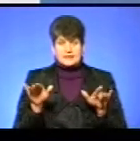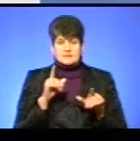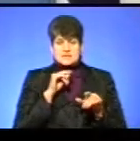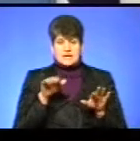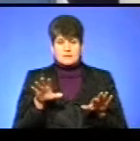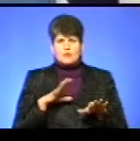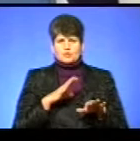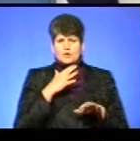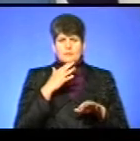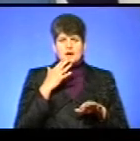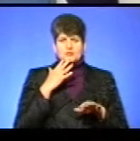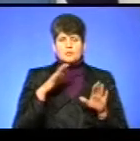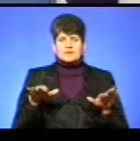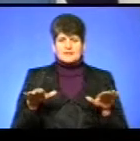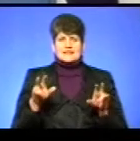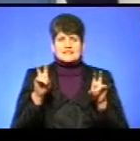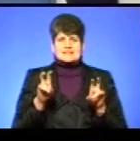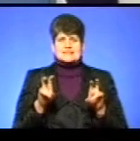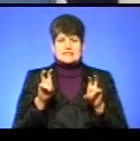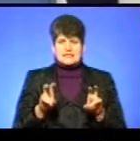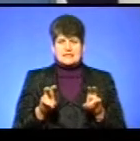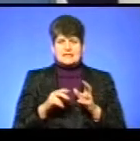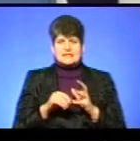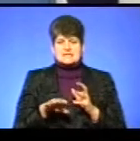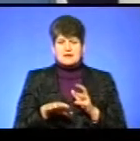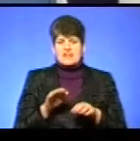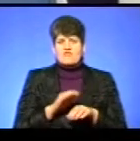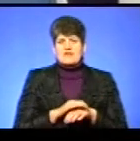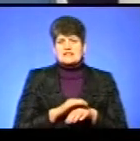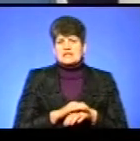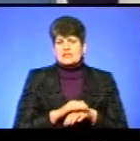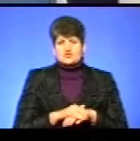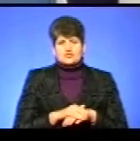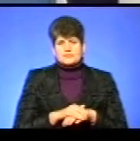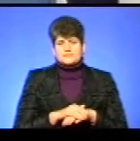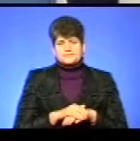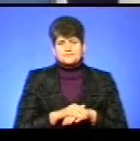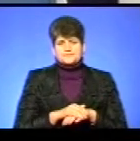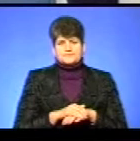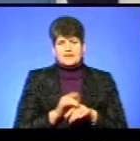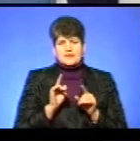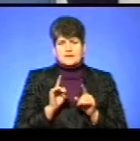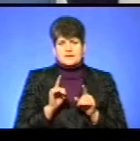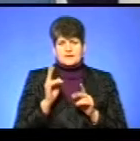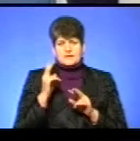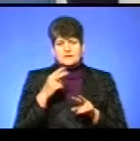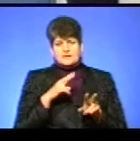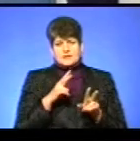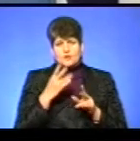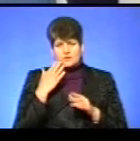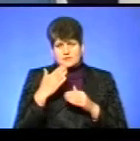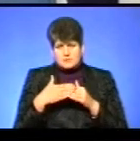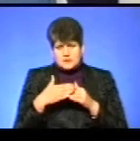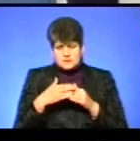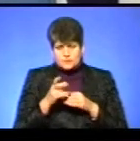дуже багато було таких птахів, які сиділи на землі і вже фактично тільки реагували на нас, коли вже в притул